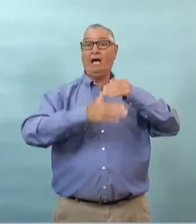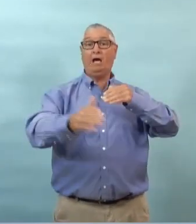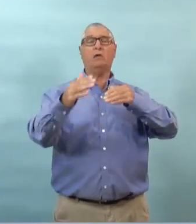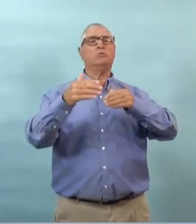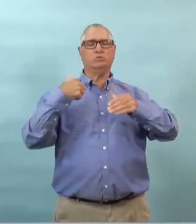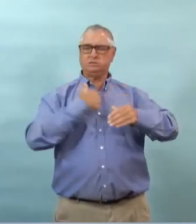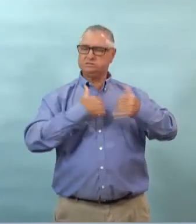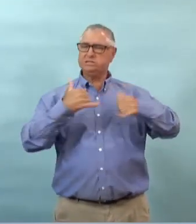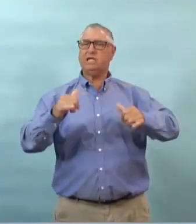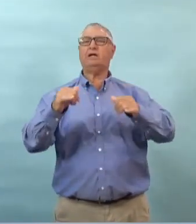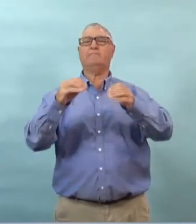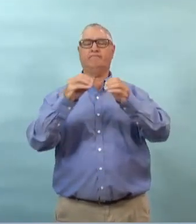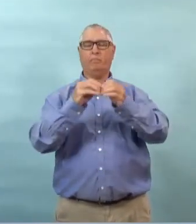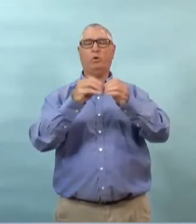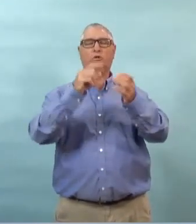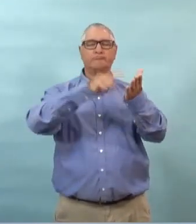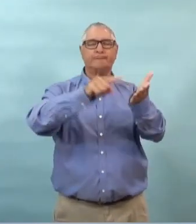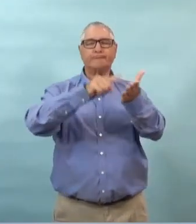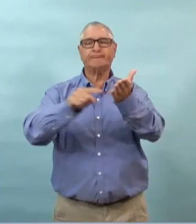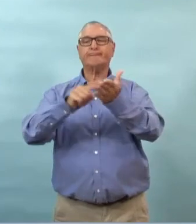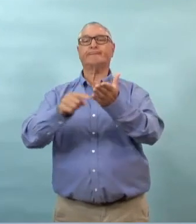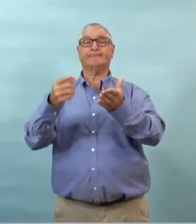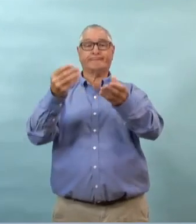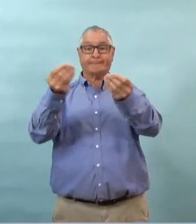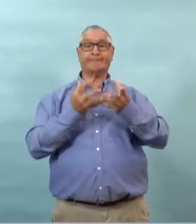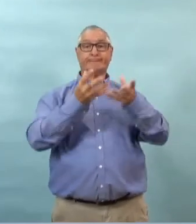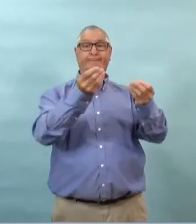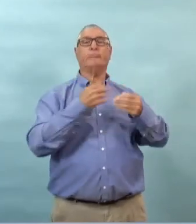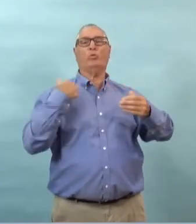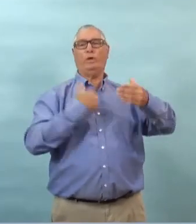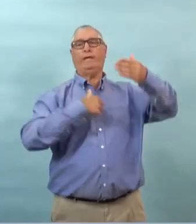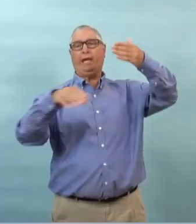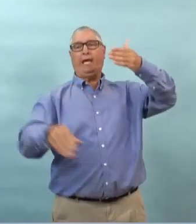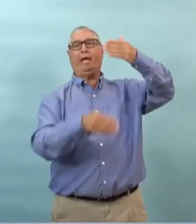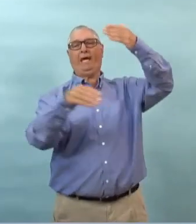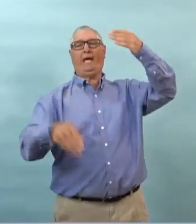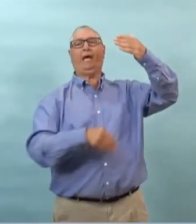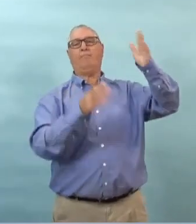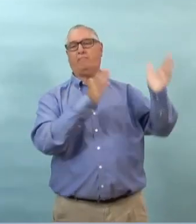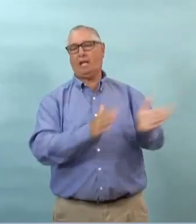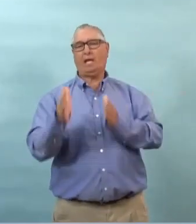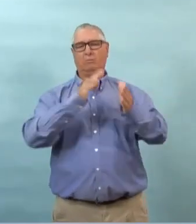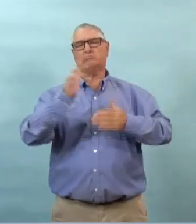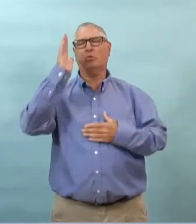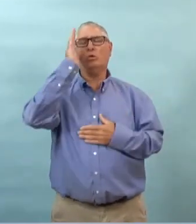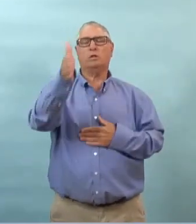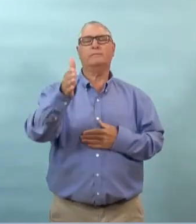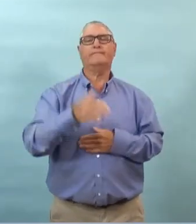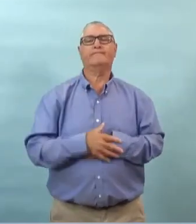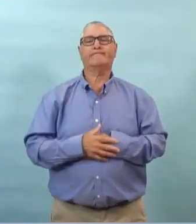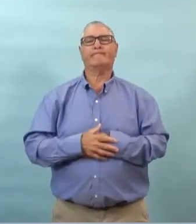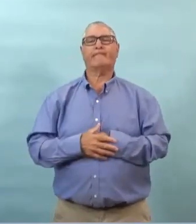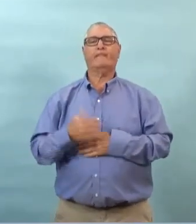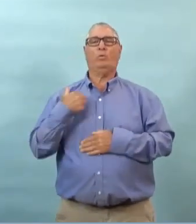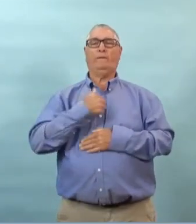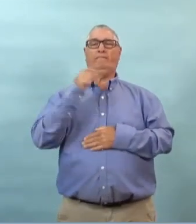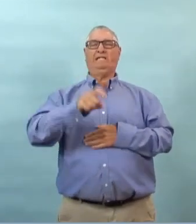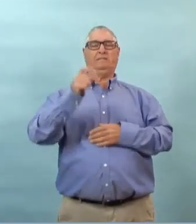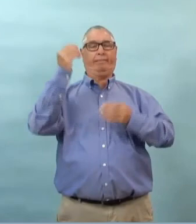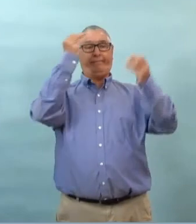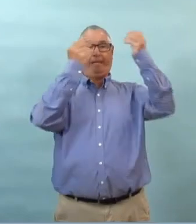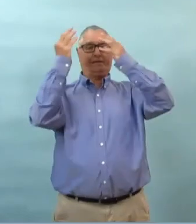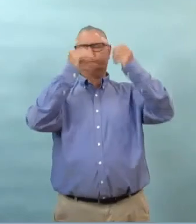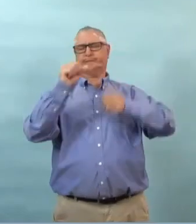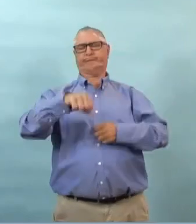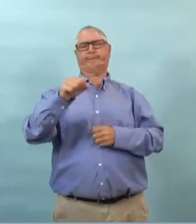données continuent à rentrer la recherche continue à donner des résultats et on va de plus en plus avoir ce genre de choses dont les